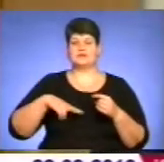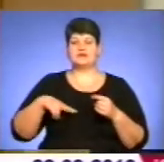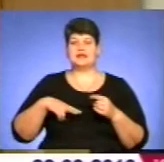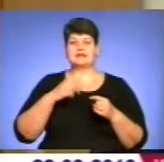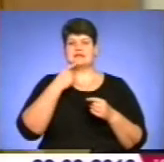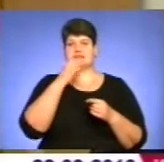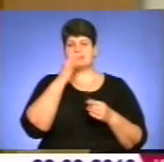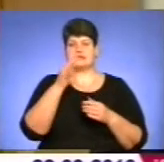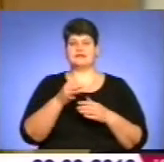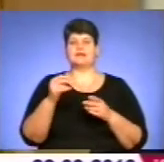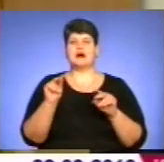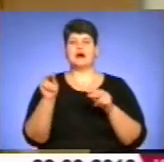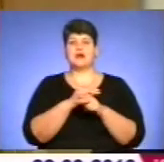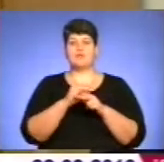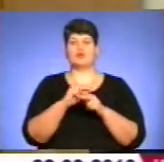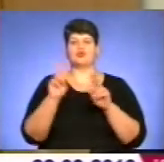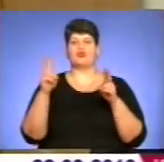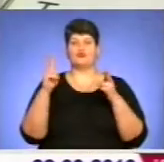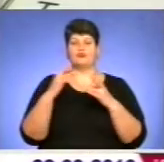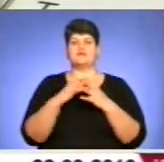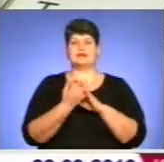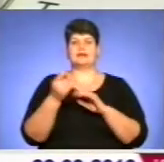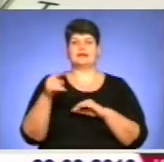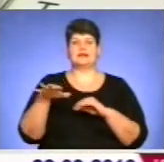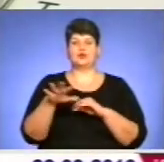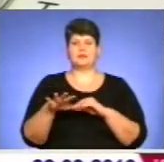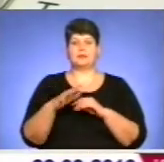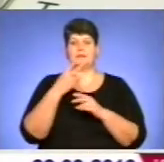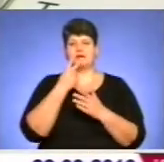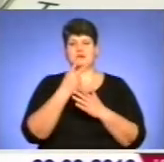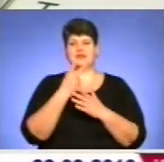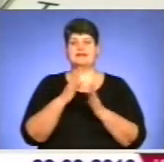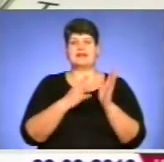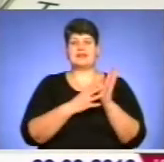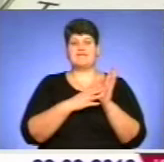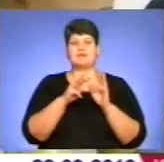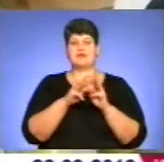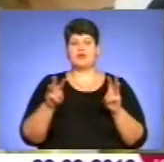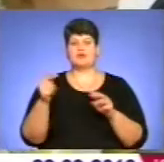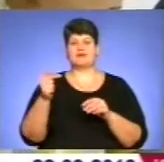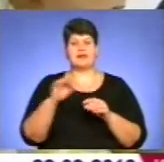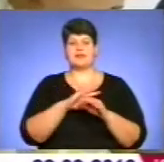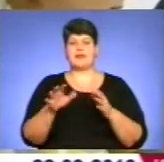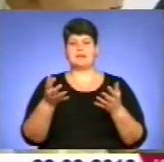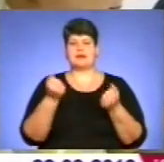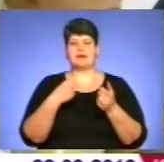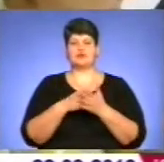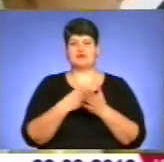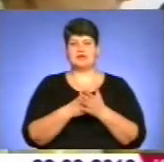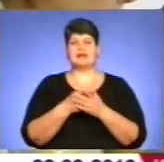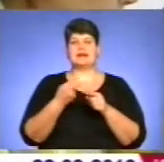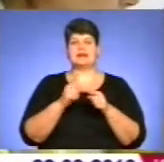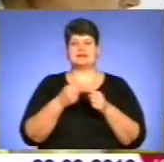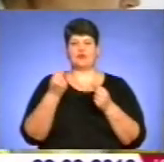зазначив, на ремонт клубів у селах Тернопільщини передбачається 9 мільйонів гривень. Та через неприйняття бюджету ці кошти не